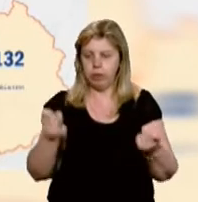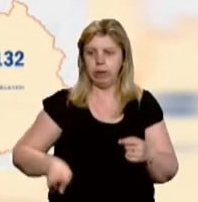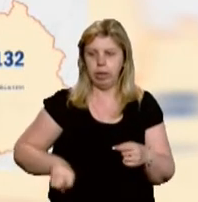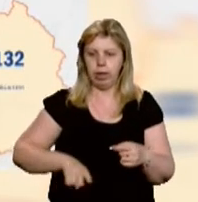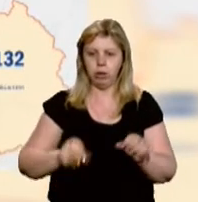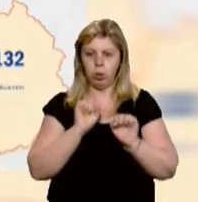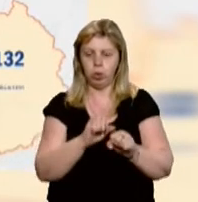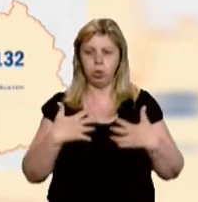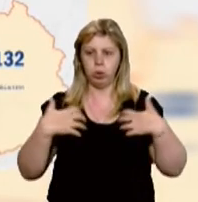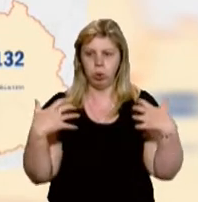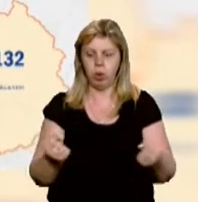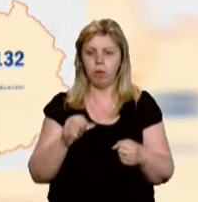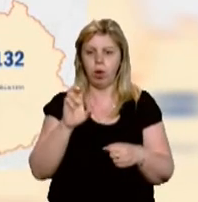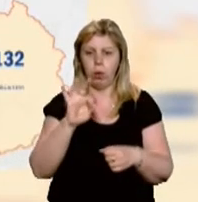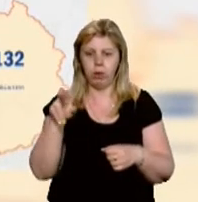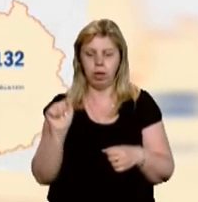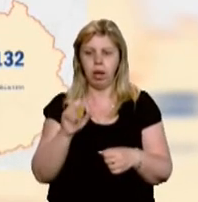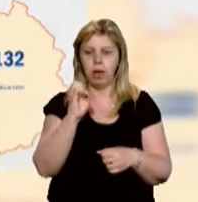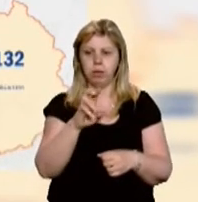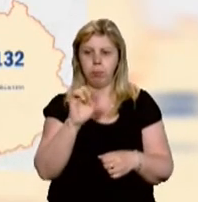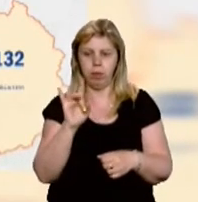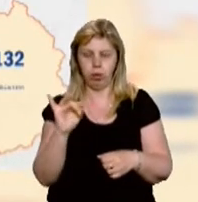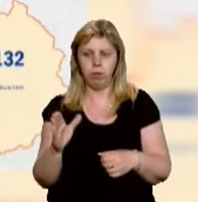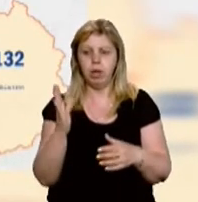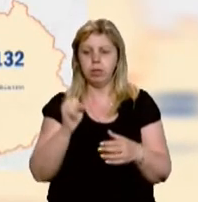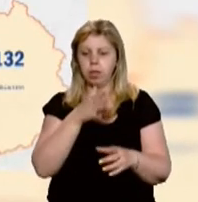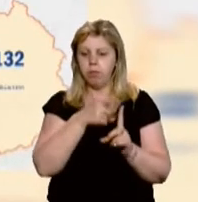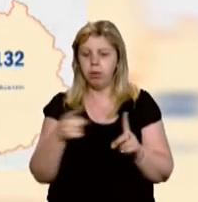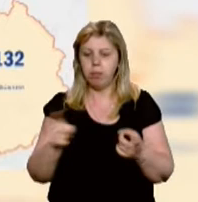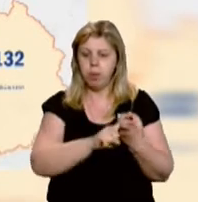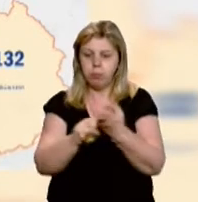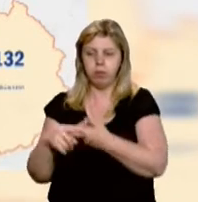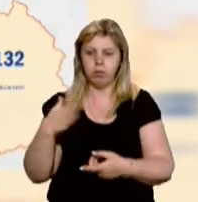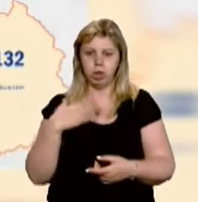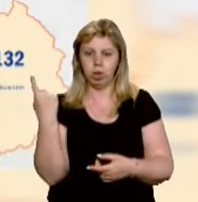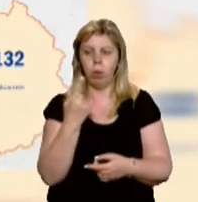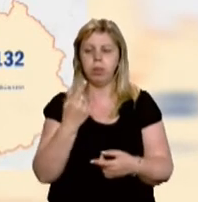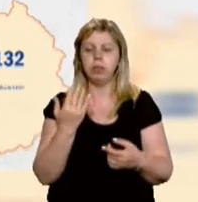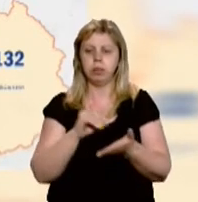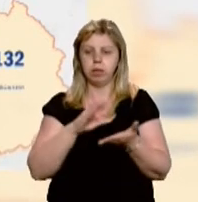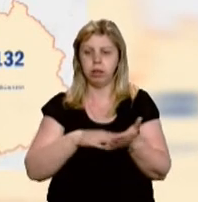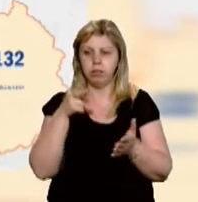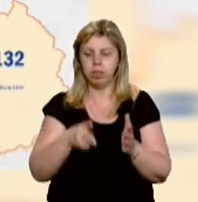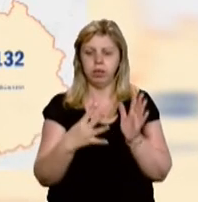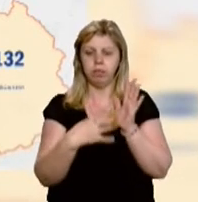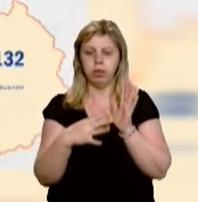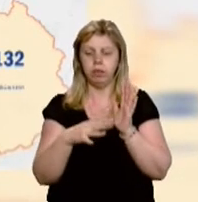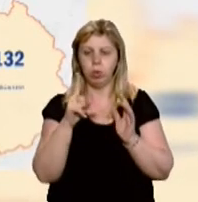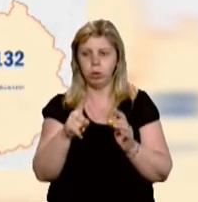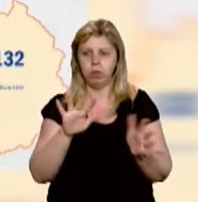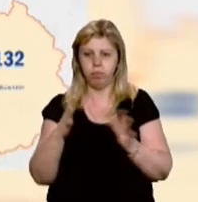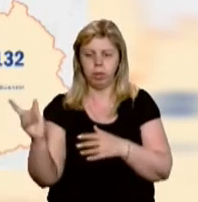директорка Департаменту охорони здоров'я ОДА Єлизавета Біров. За час пандемії в нашій області зареєстрували 2291